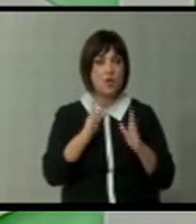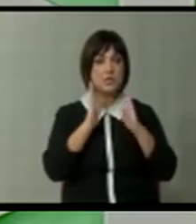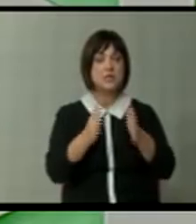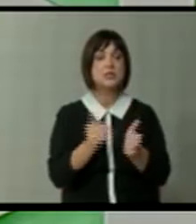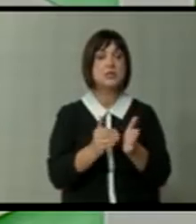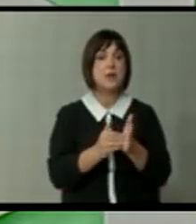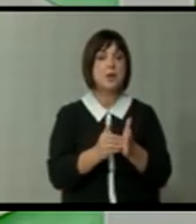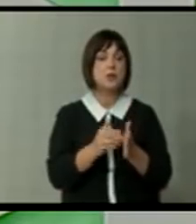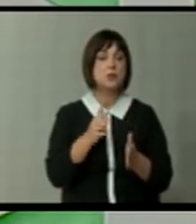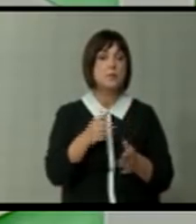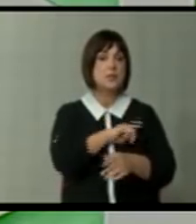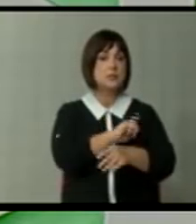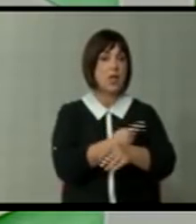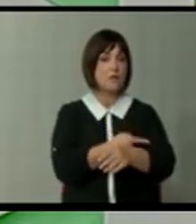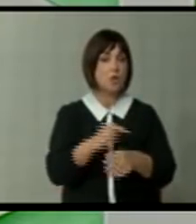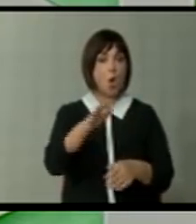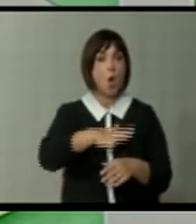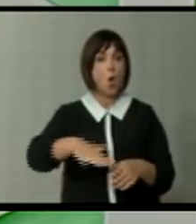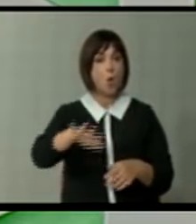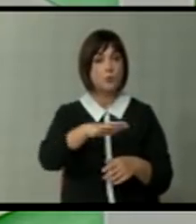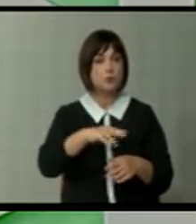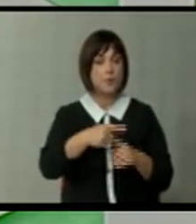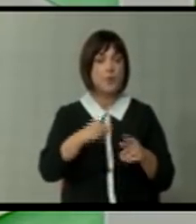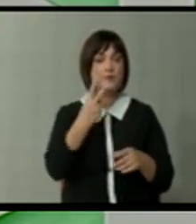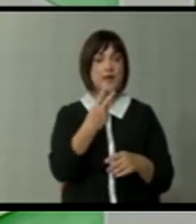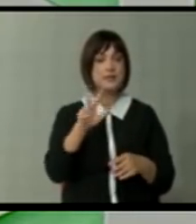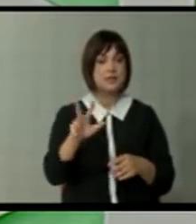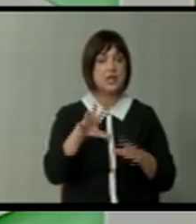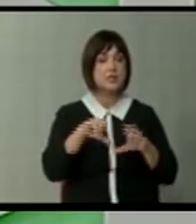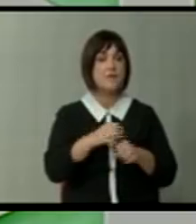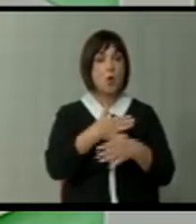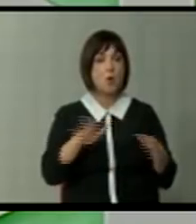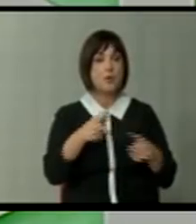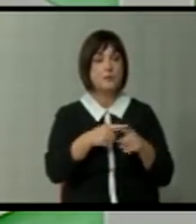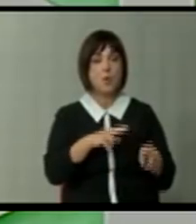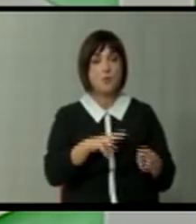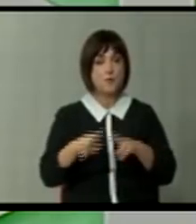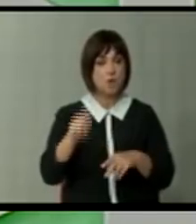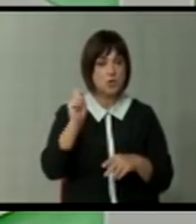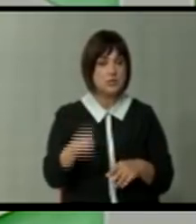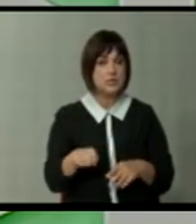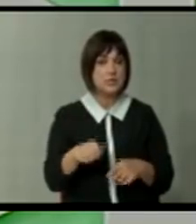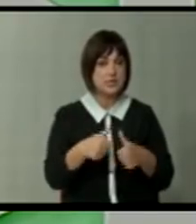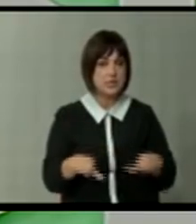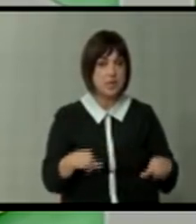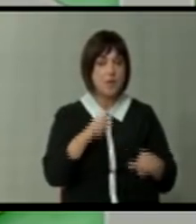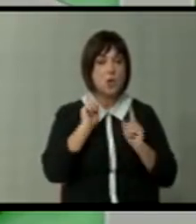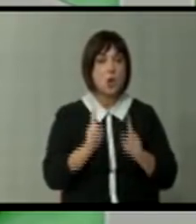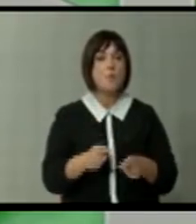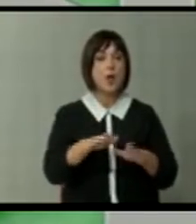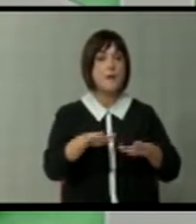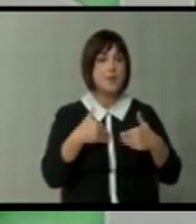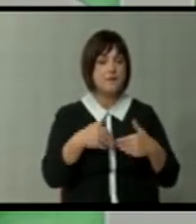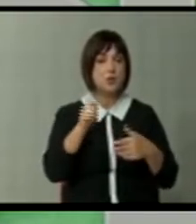насока треба да оди зајакнувањето на обштеството. Поглавијето 23 ќе зафати голем дел од правосудниот систем и ќе мора едноставно да